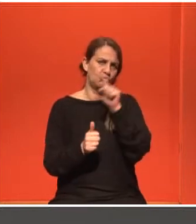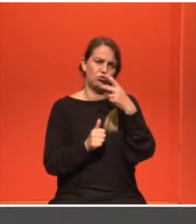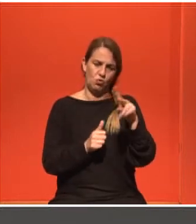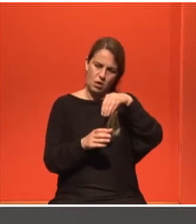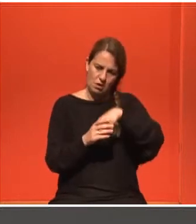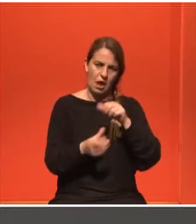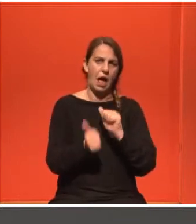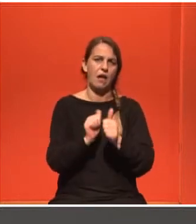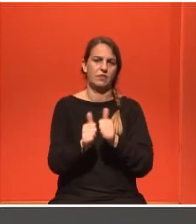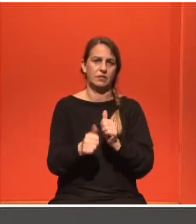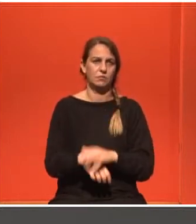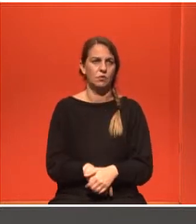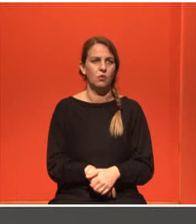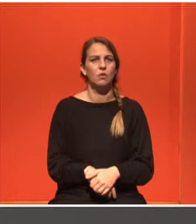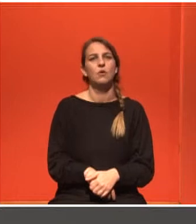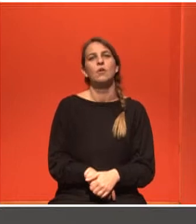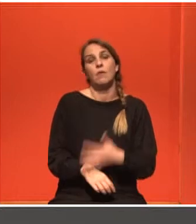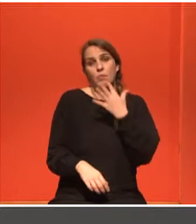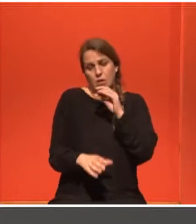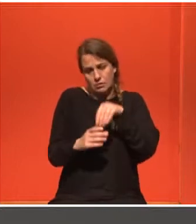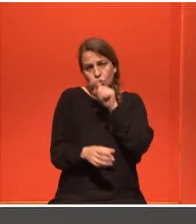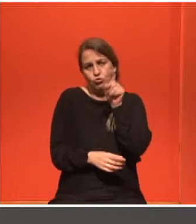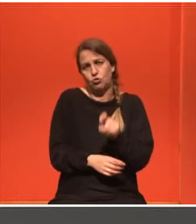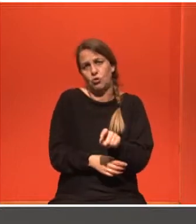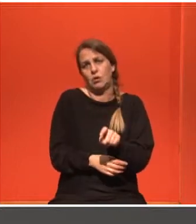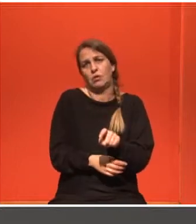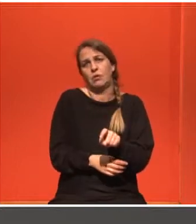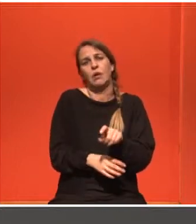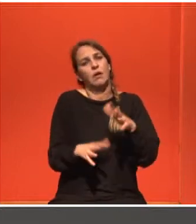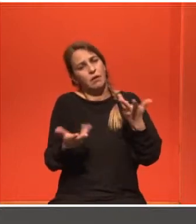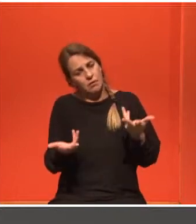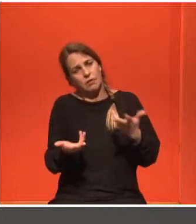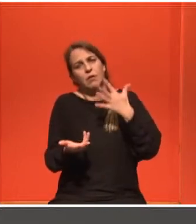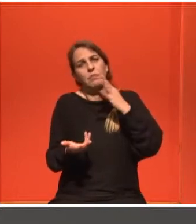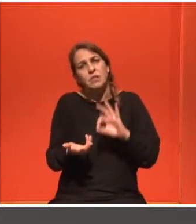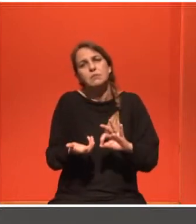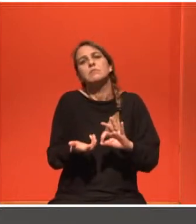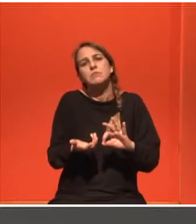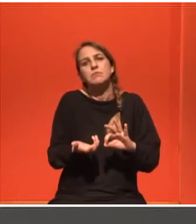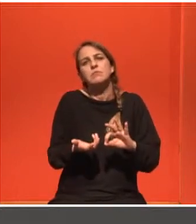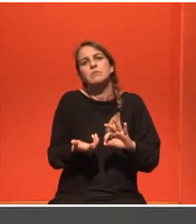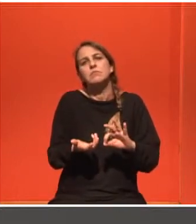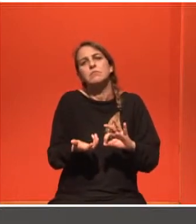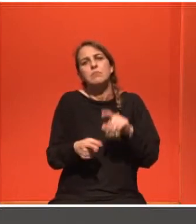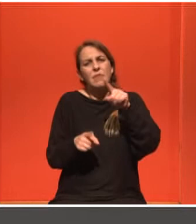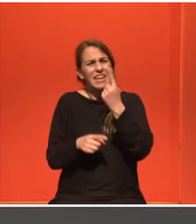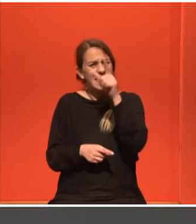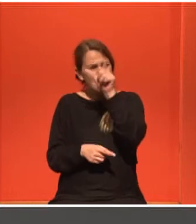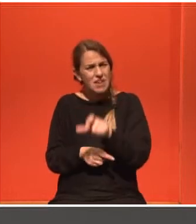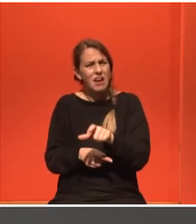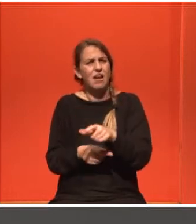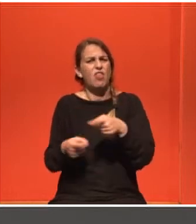Εσείς ουσιαστικά και επαγγελματίες είναι κομμάτι. Ψυχαγωγικά αλλά και σχεδόν